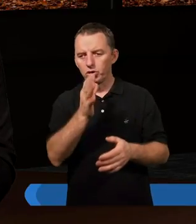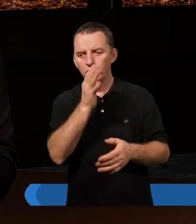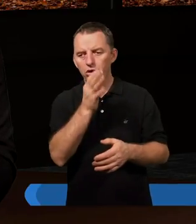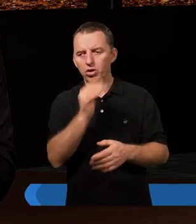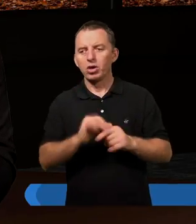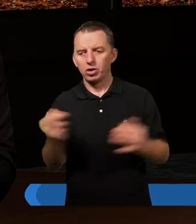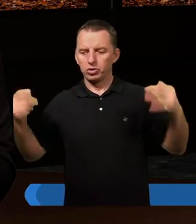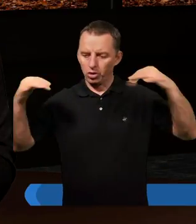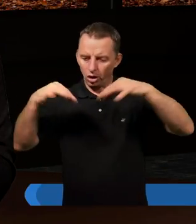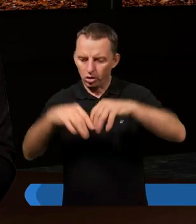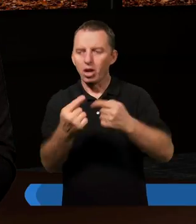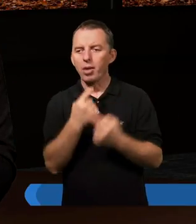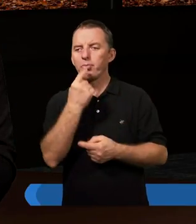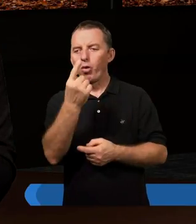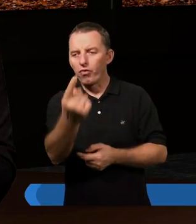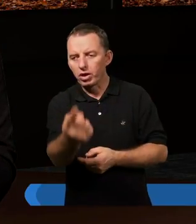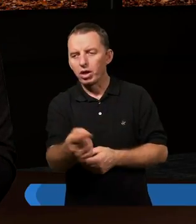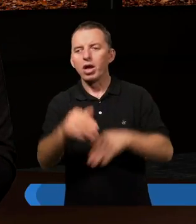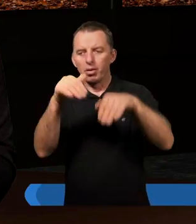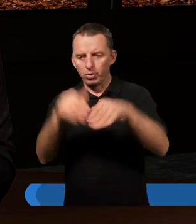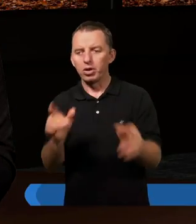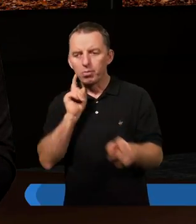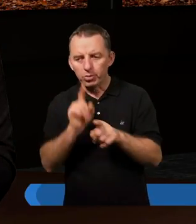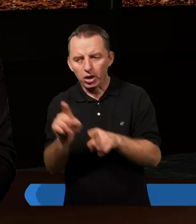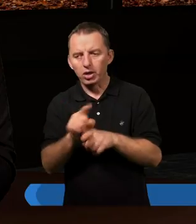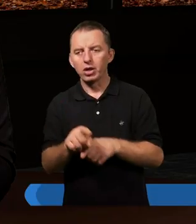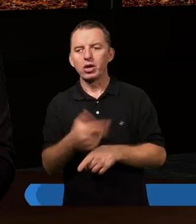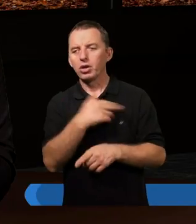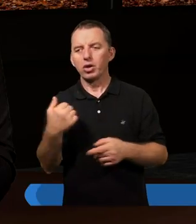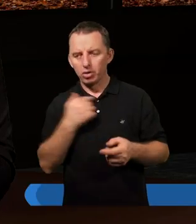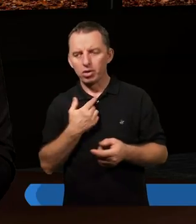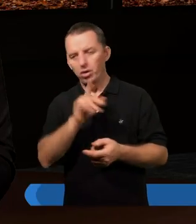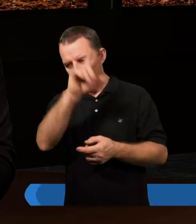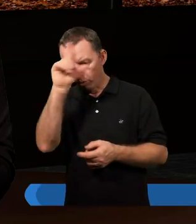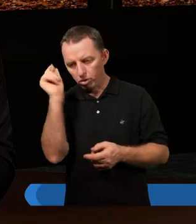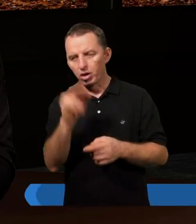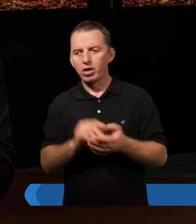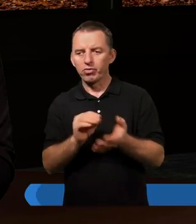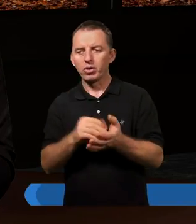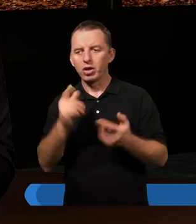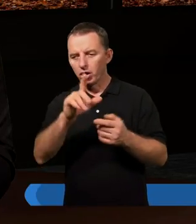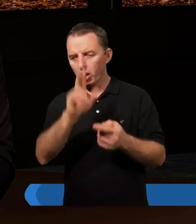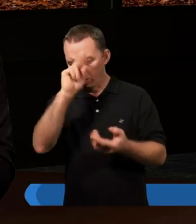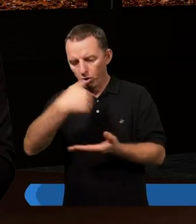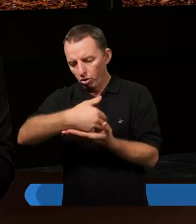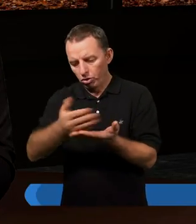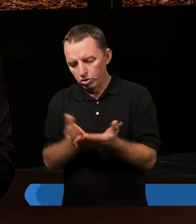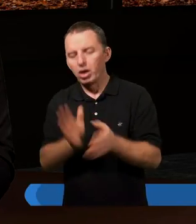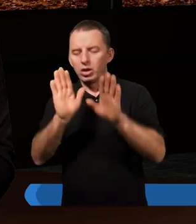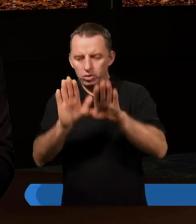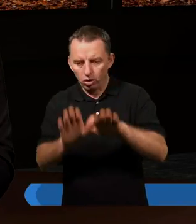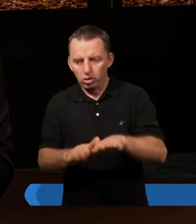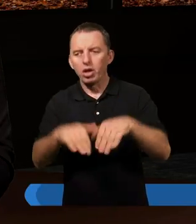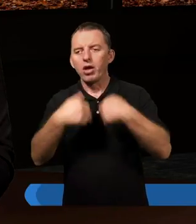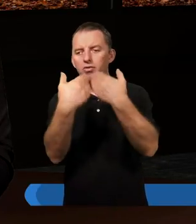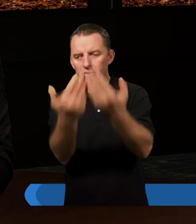kiedy się zeszli i powiedział do nich. Mężowie bracia, nic nie uczyniłem przeciwko ludowi i zwyczajom ojczystym, a jednak zostałem